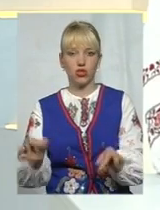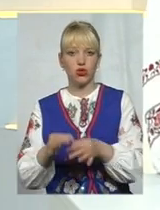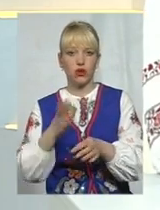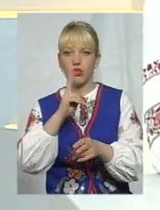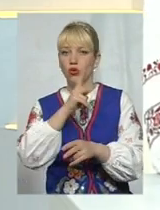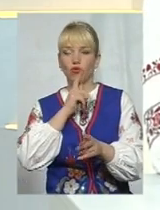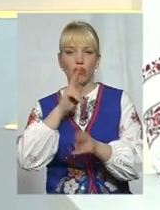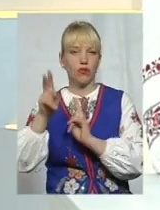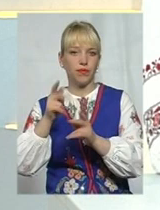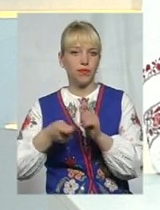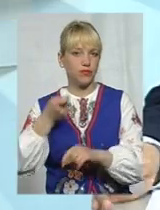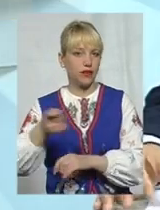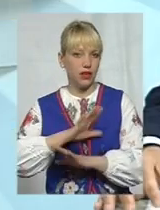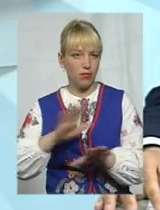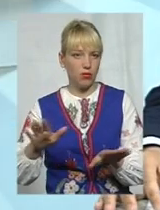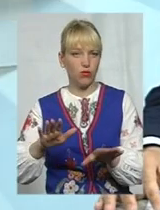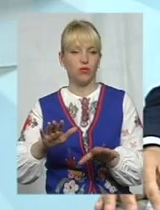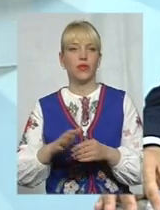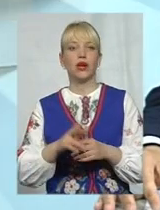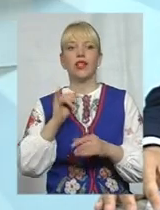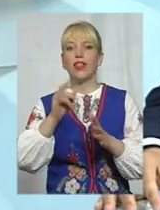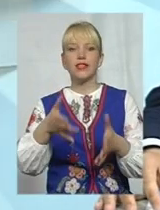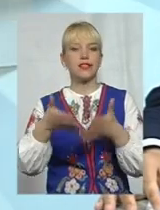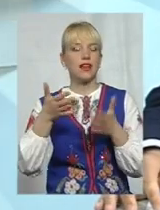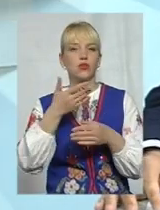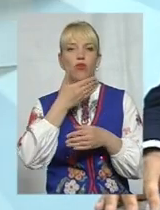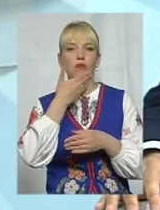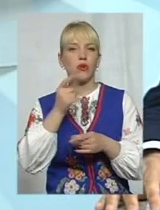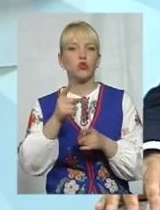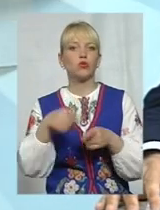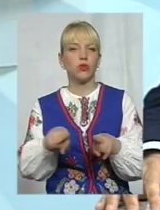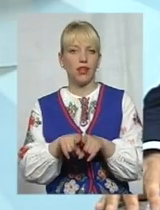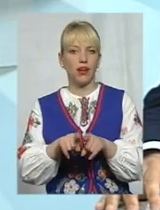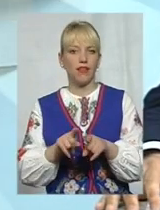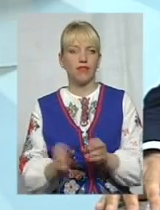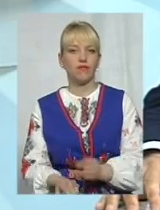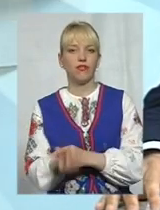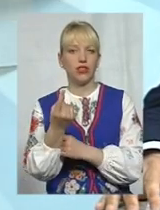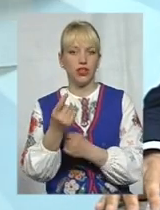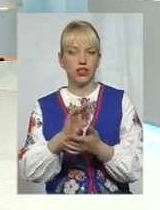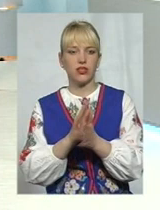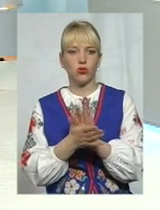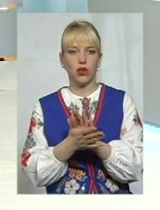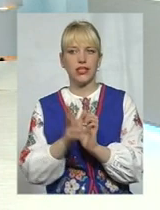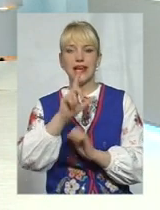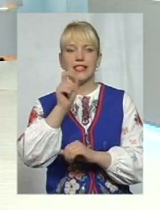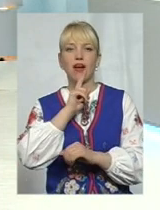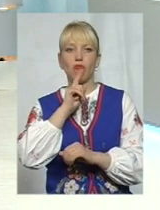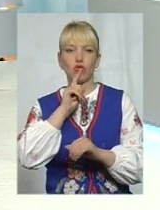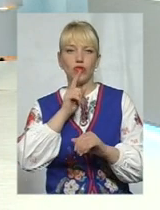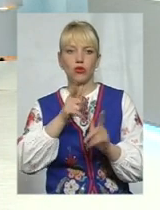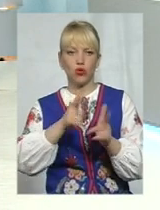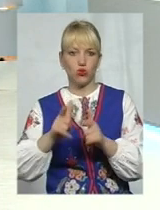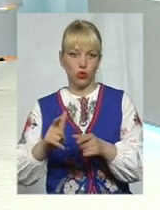подавав? Ніхто абсолютно не з'ясовував, чому саме так сталася ситуація. Тобто замовчазної згоди